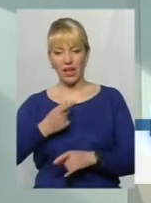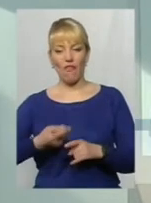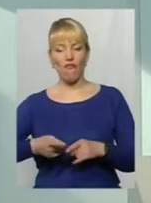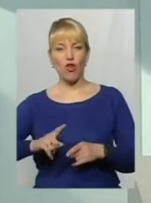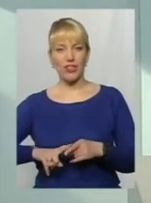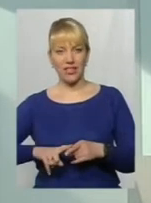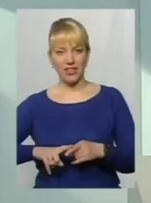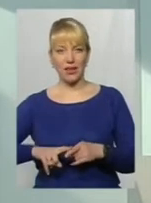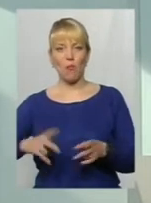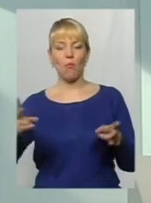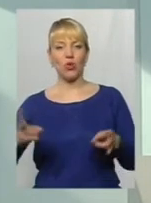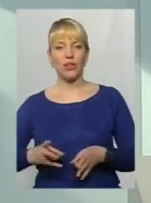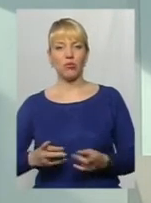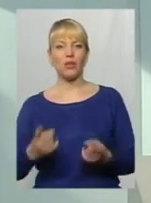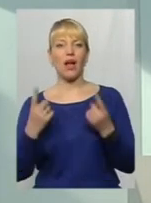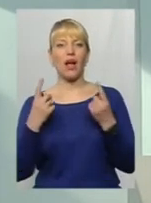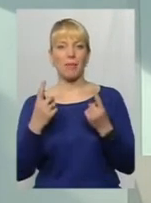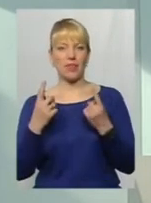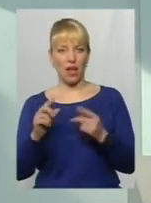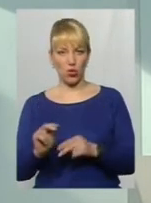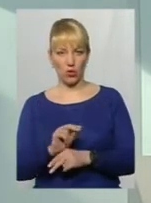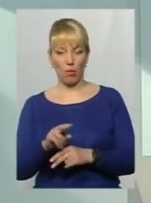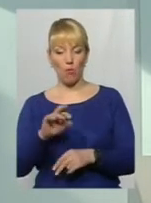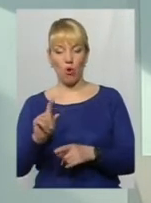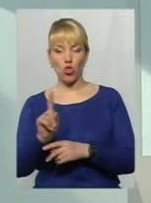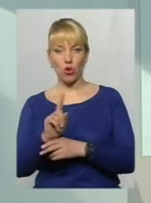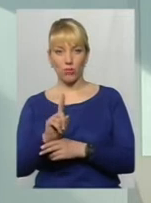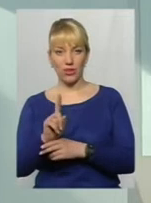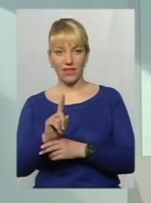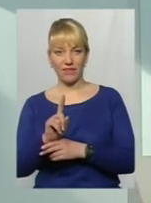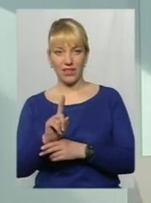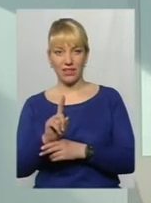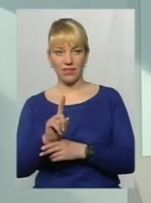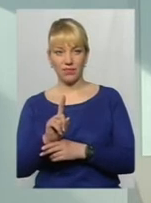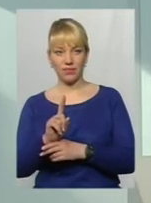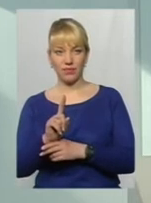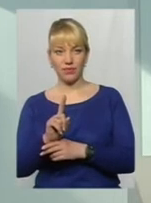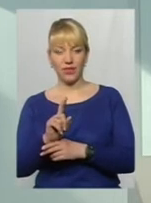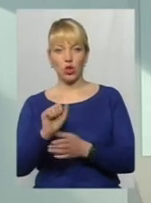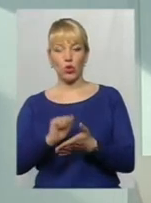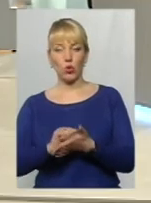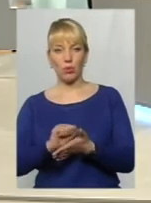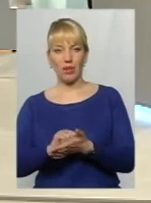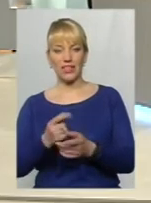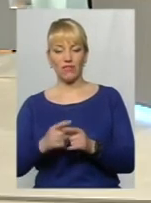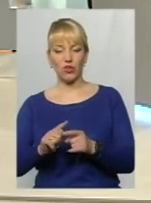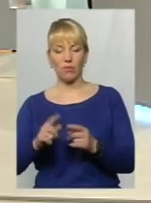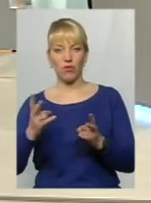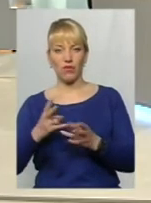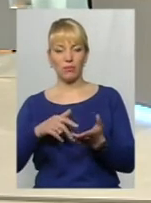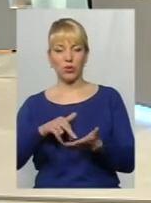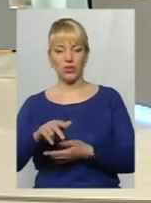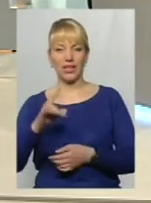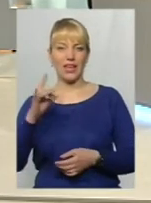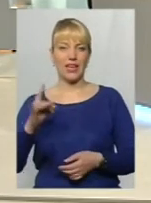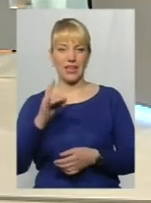потребують капітального ремонту. По нормативних документах вони повинні пройти раз